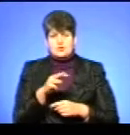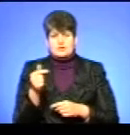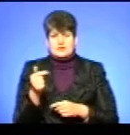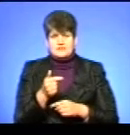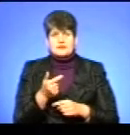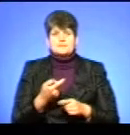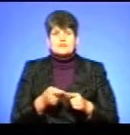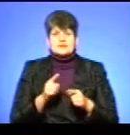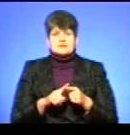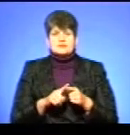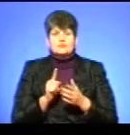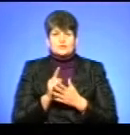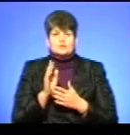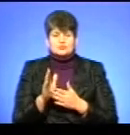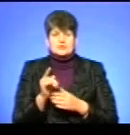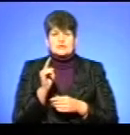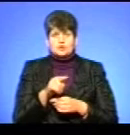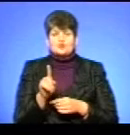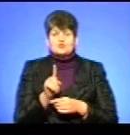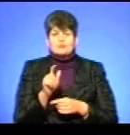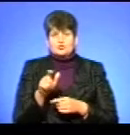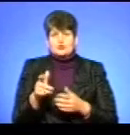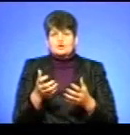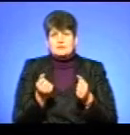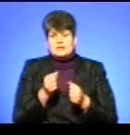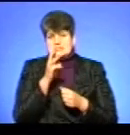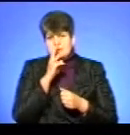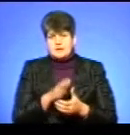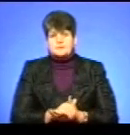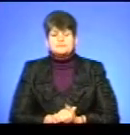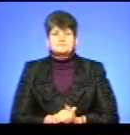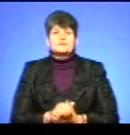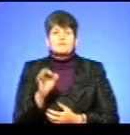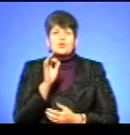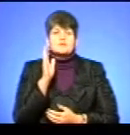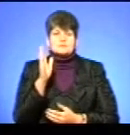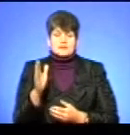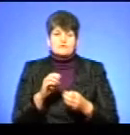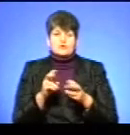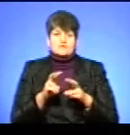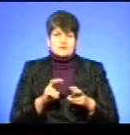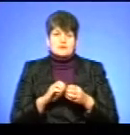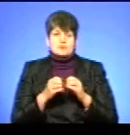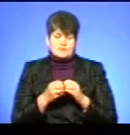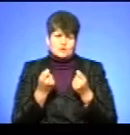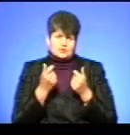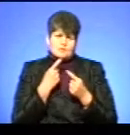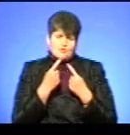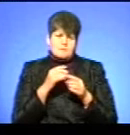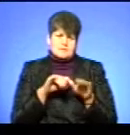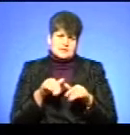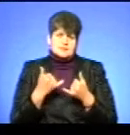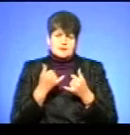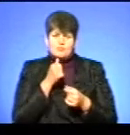за виконані роботи для того, щоб люди отримали заробітну плату. Про перспективи розв'язання проблеми ми все ж таки поговоримо дещо пізніше. Наразі